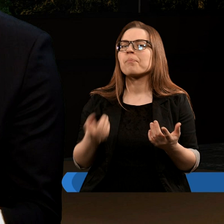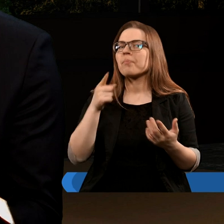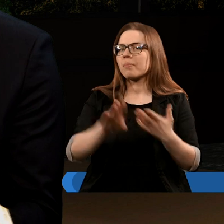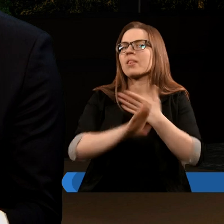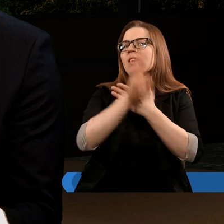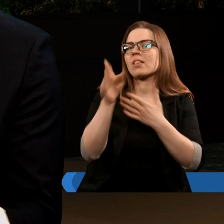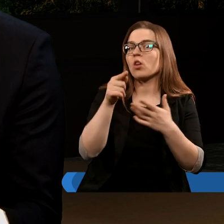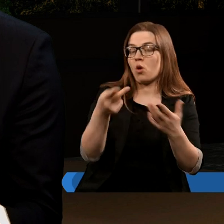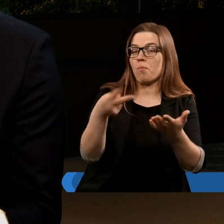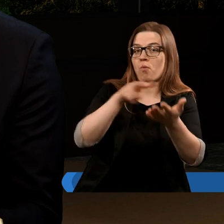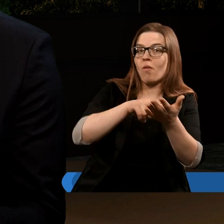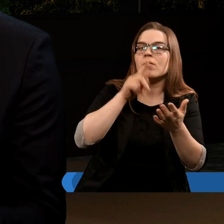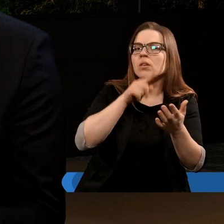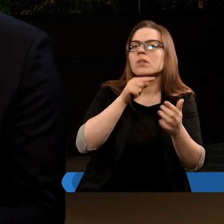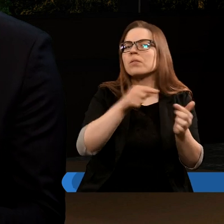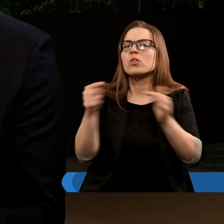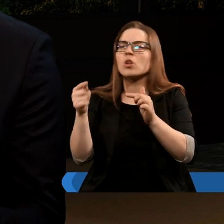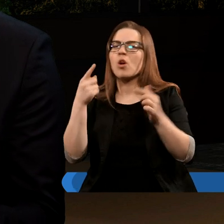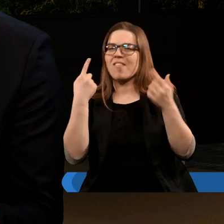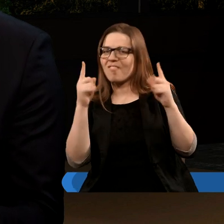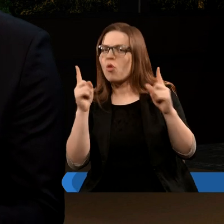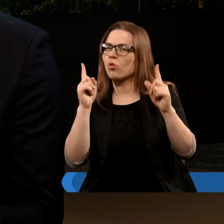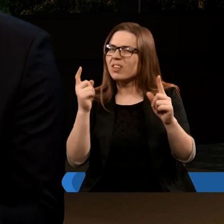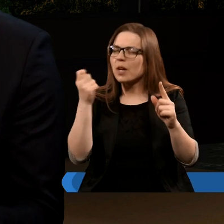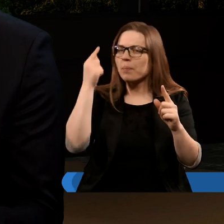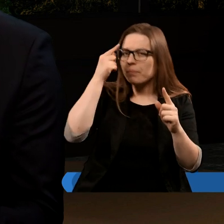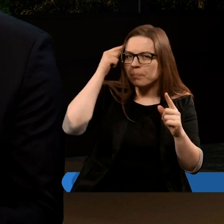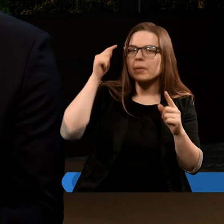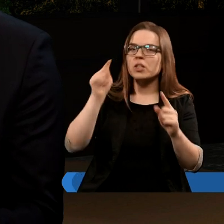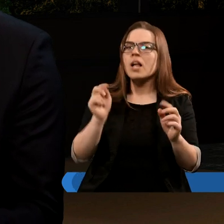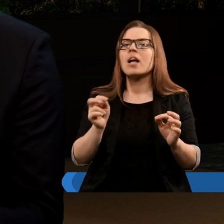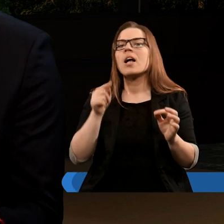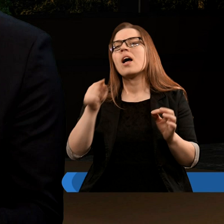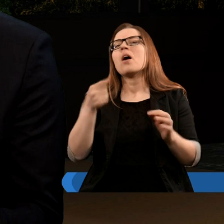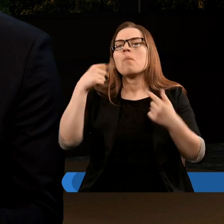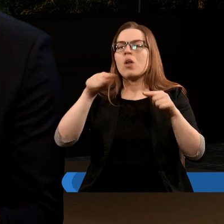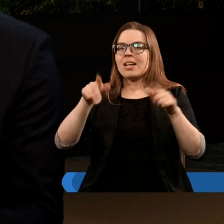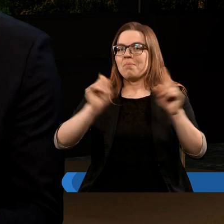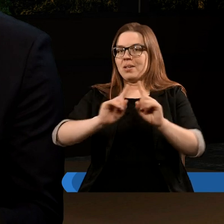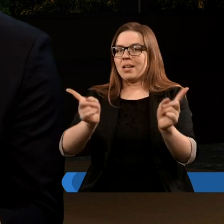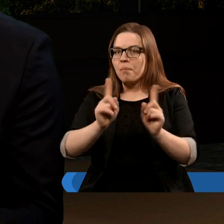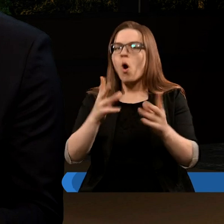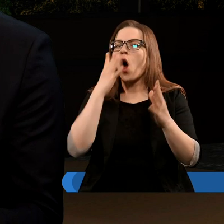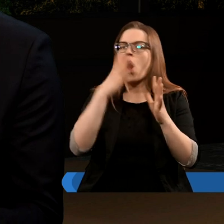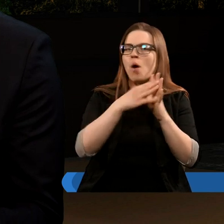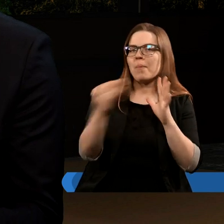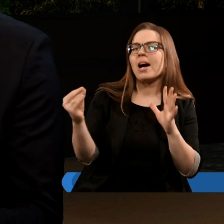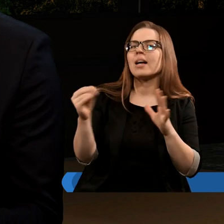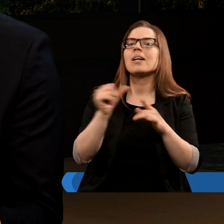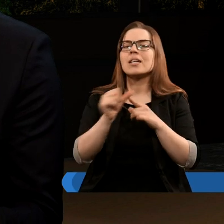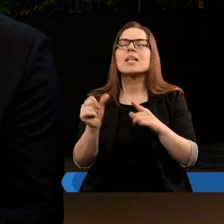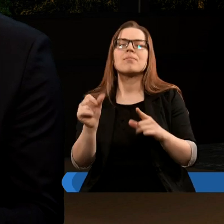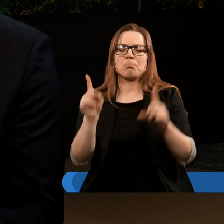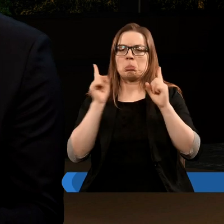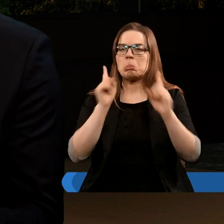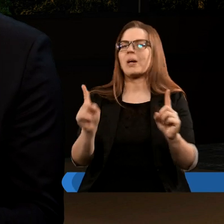jak występuje to podwójnie, to tym bardziej trzeba zwrócić na to uwagę, bo to pokazuje, że pod tymi symbolami, obrazami kryje się